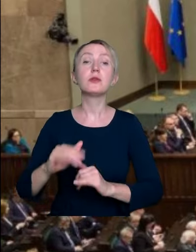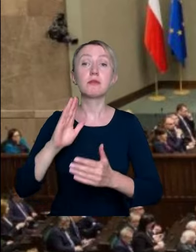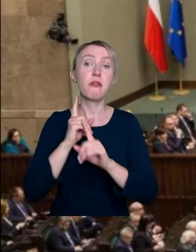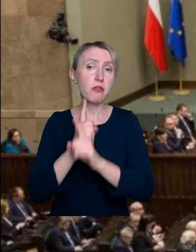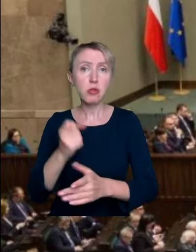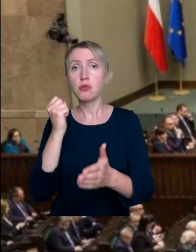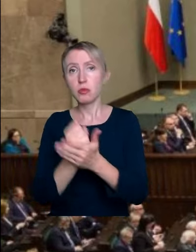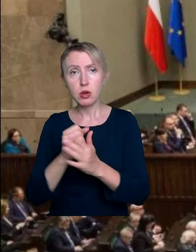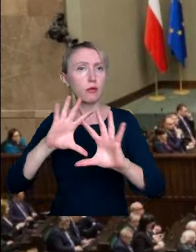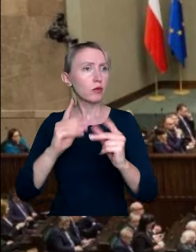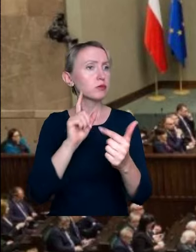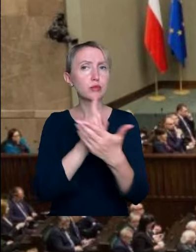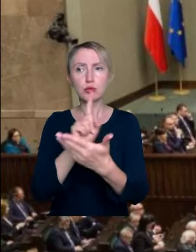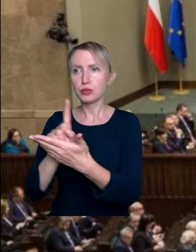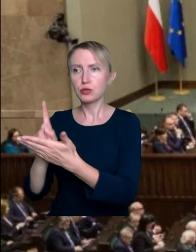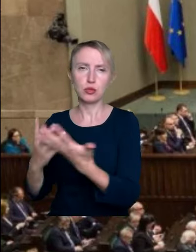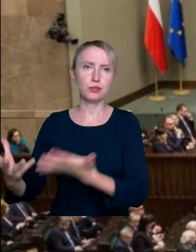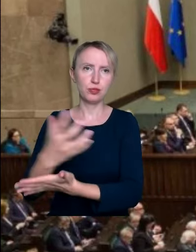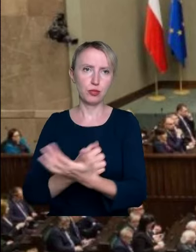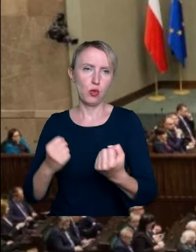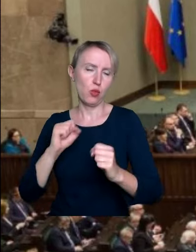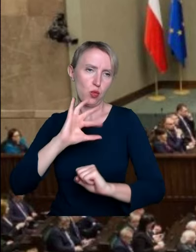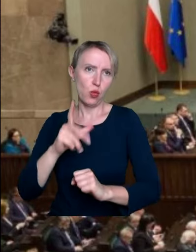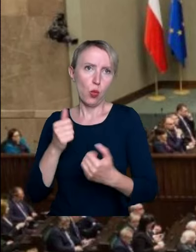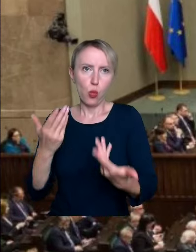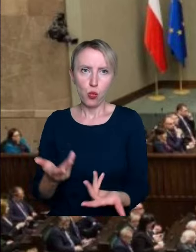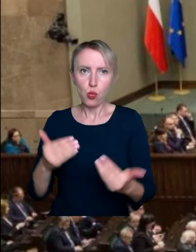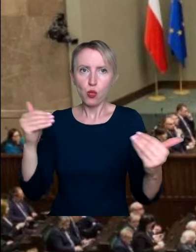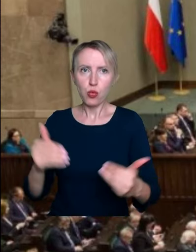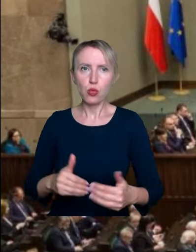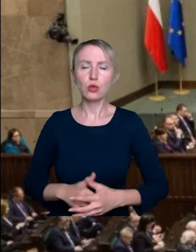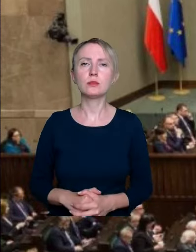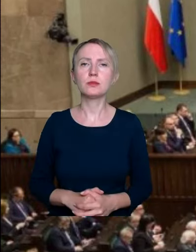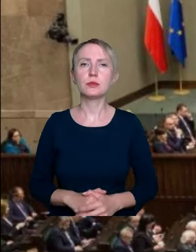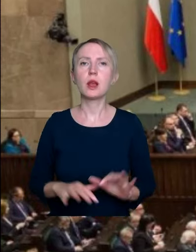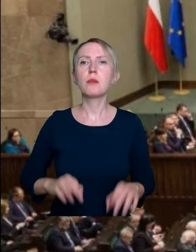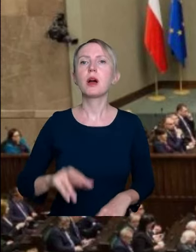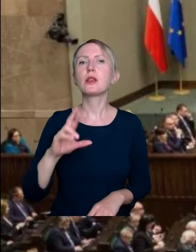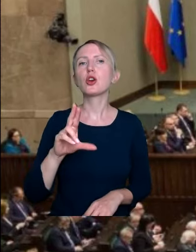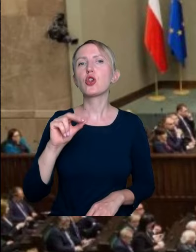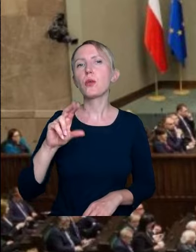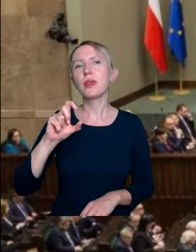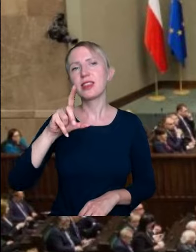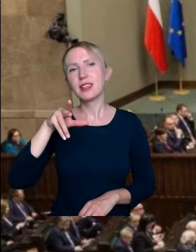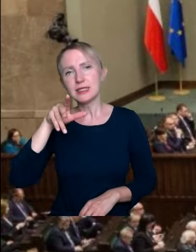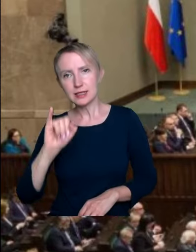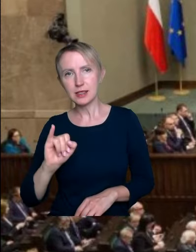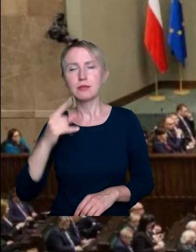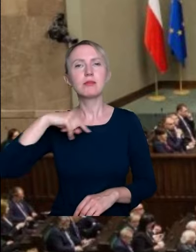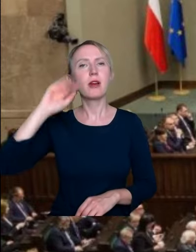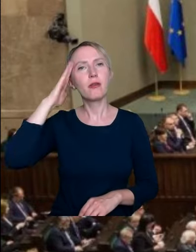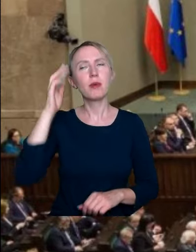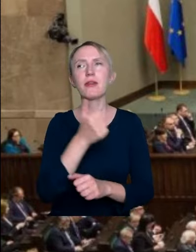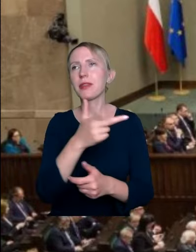do tego majątku. I Pan Kropiwnicki, wszyscy wiemy o tym, że ma wiele